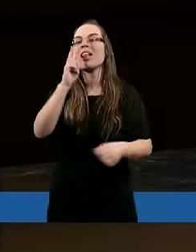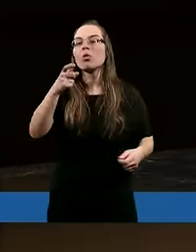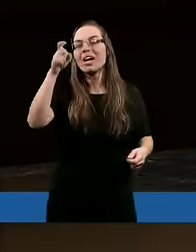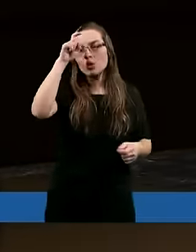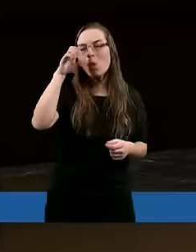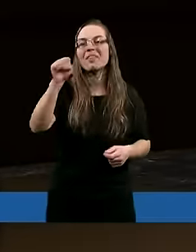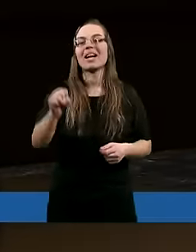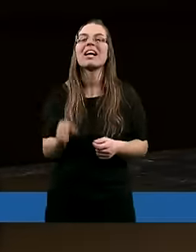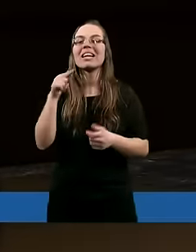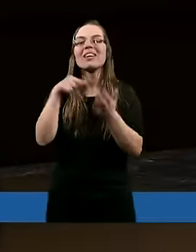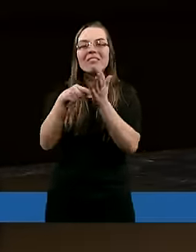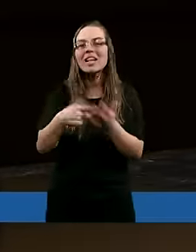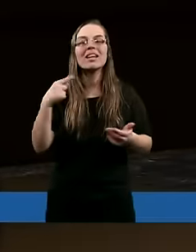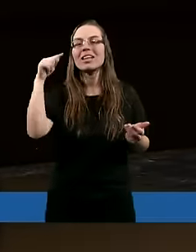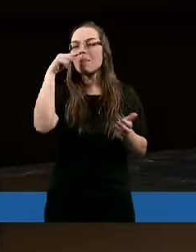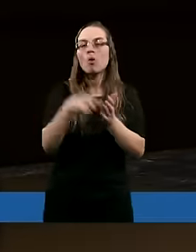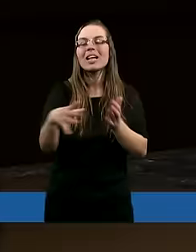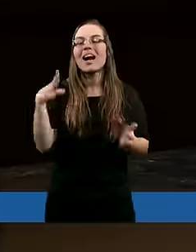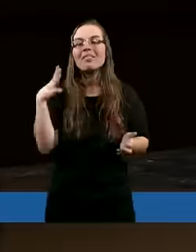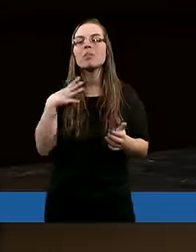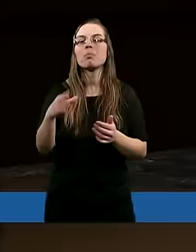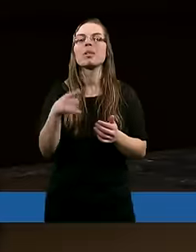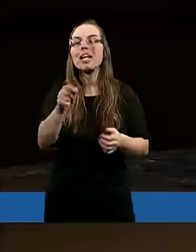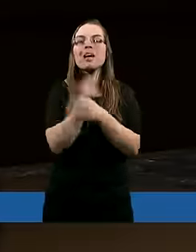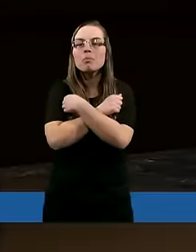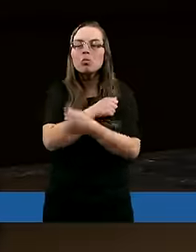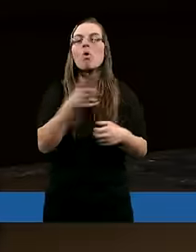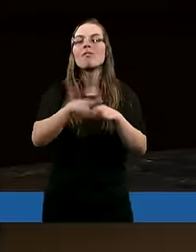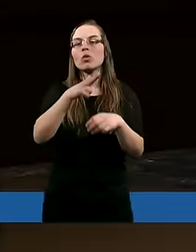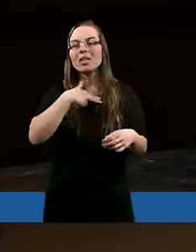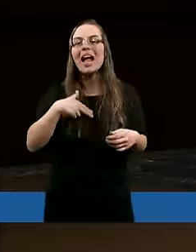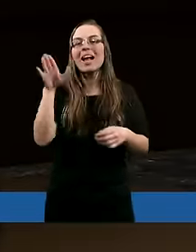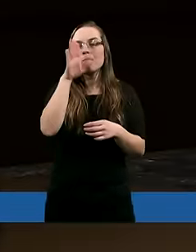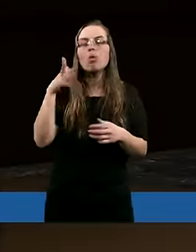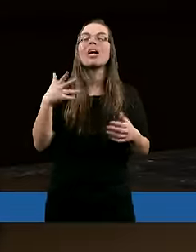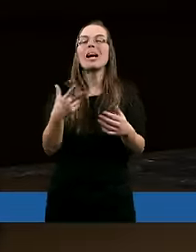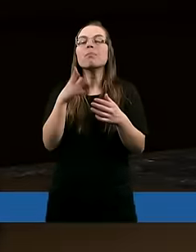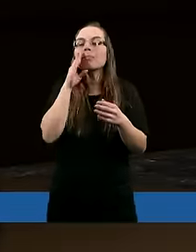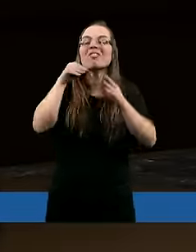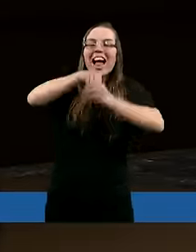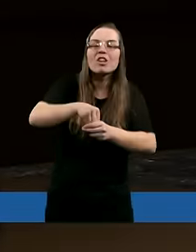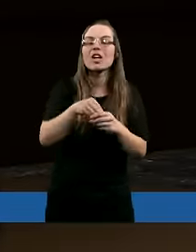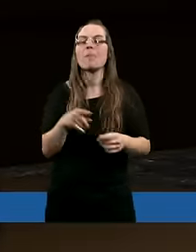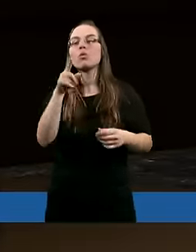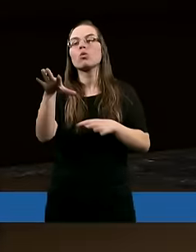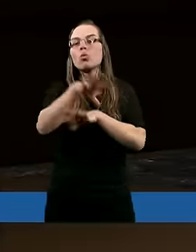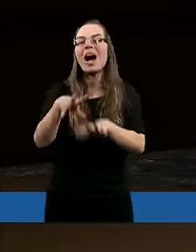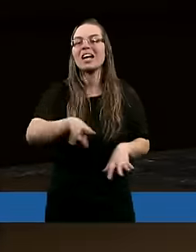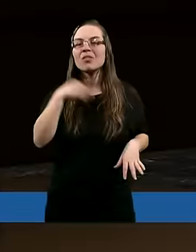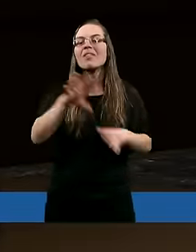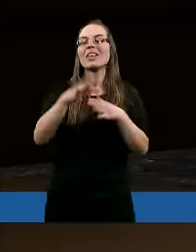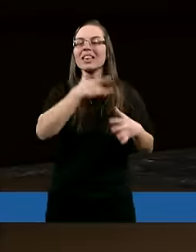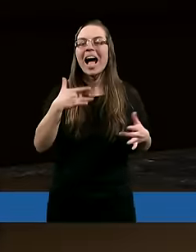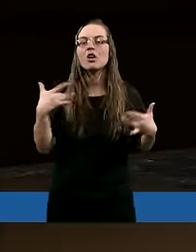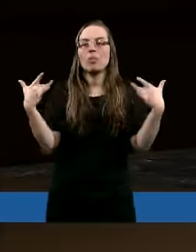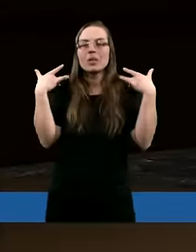człowieka. I wtedy nie potrafilibyśmy tej właśnie miłości, którą w nas Bóg zaszczepił dzięki obecności Ducha Świętego w